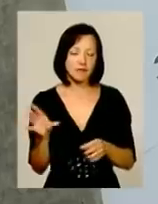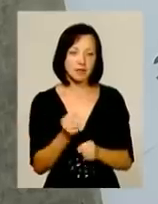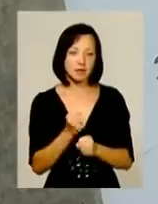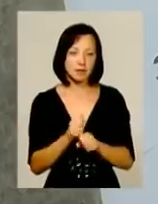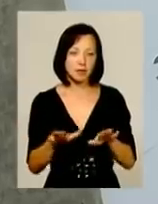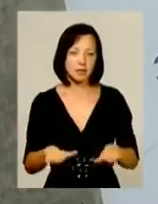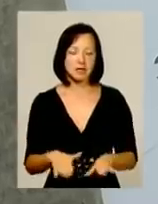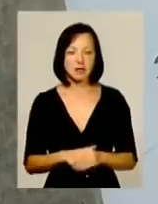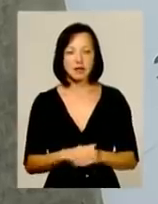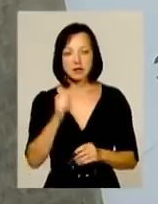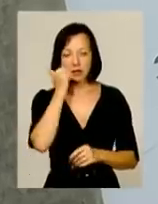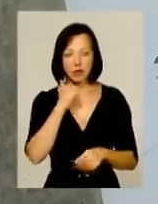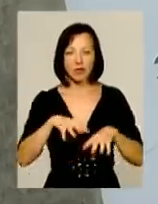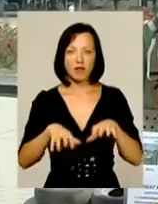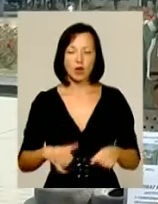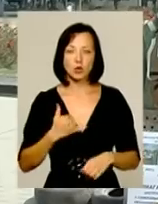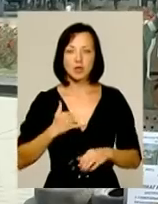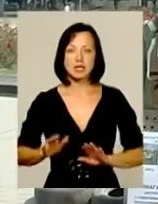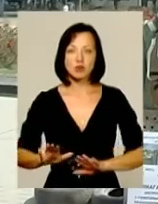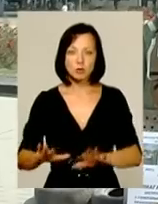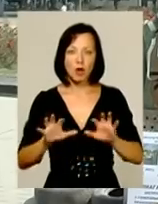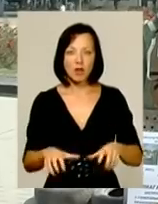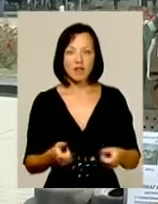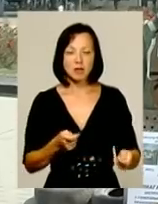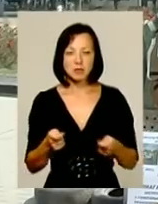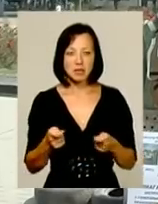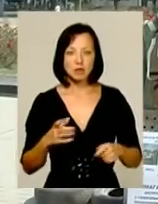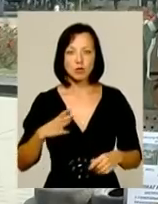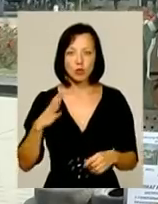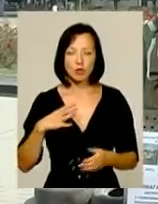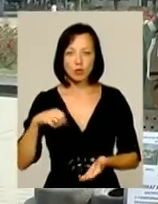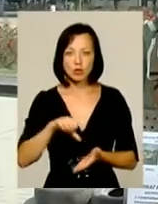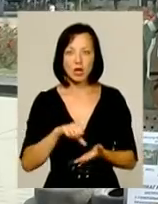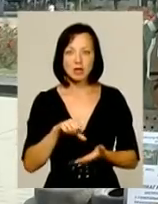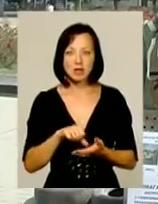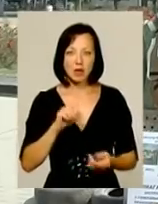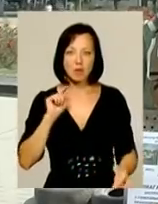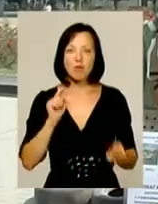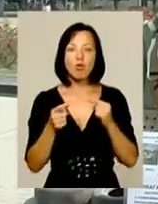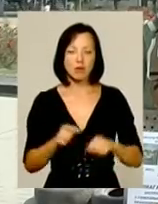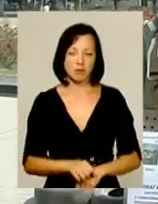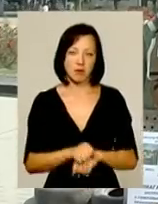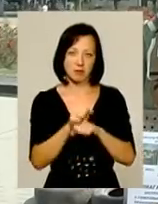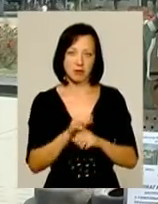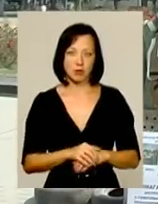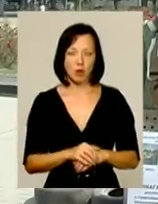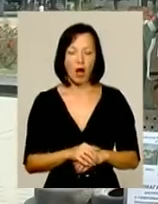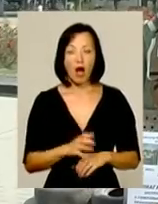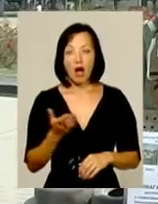Залишились від старої влади, у нас заступник голови адміністрації, який був учасником Майдану, антимайдану.